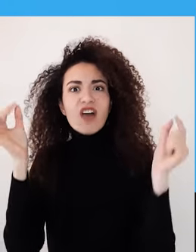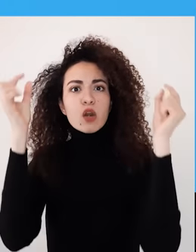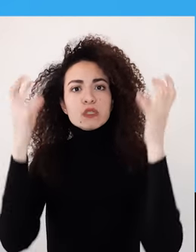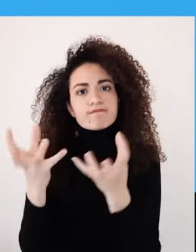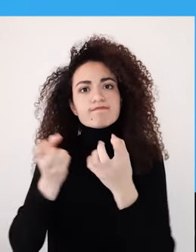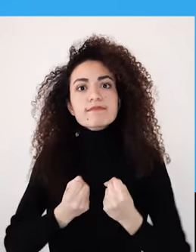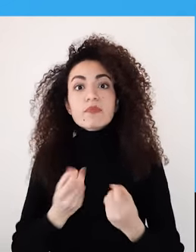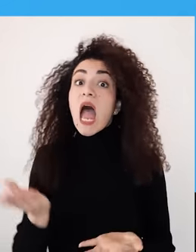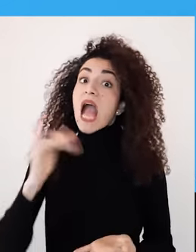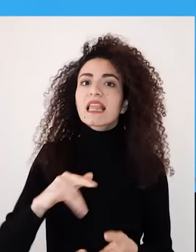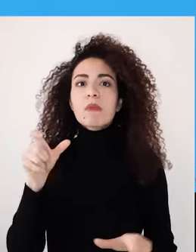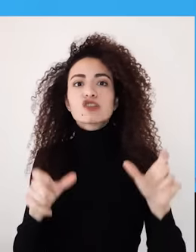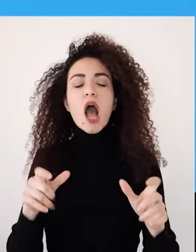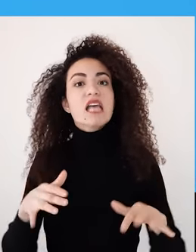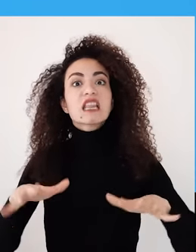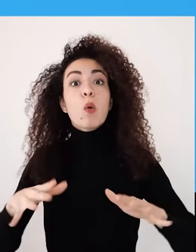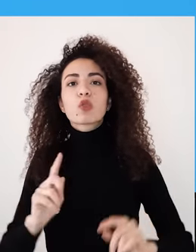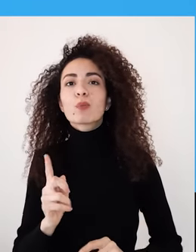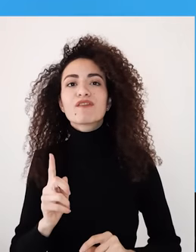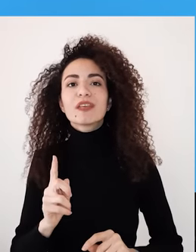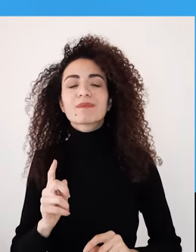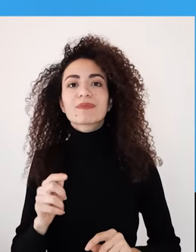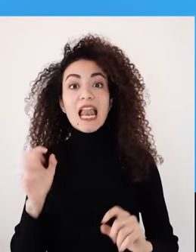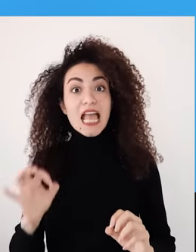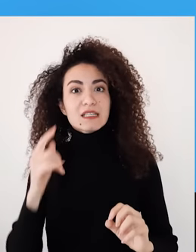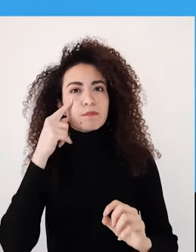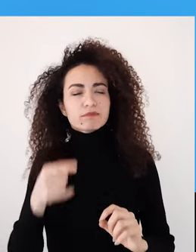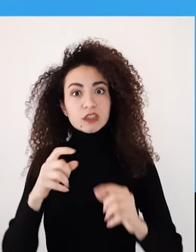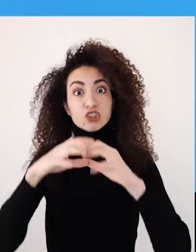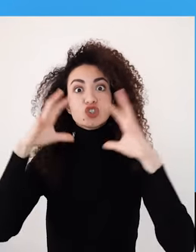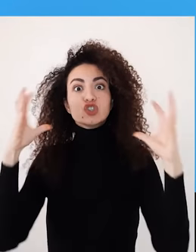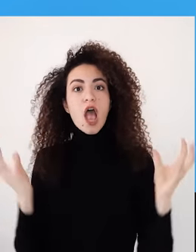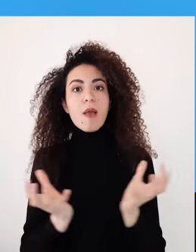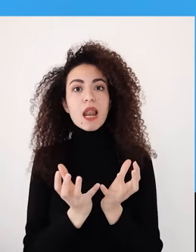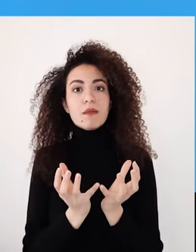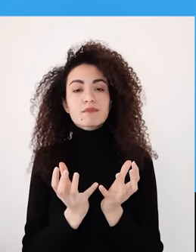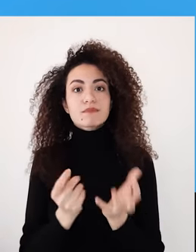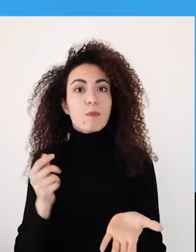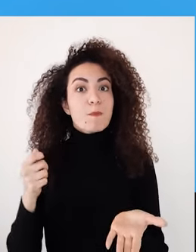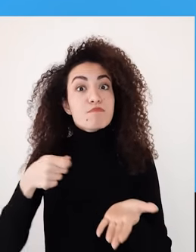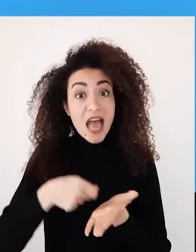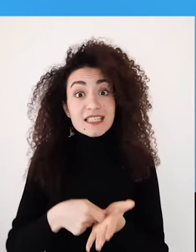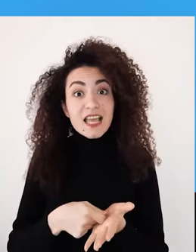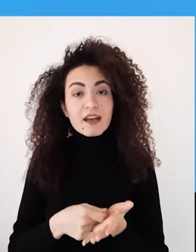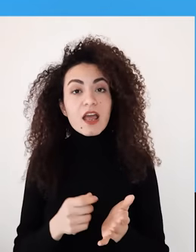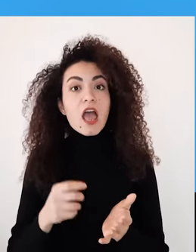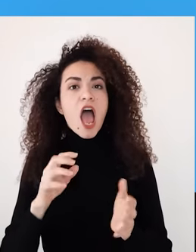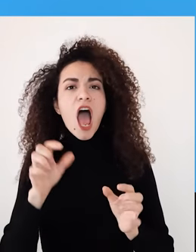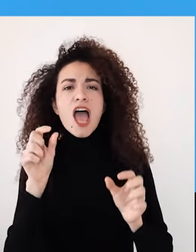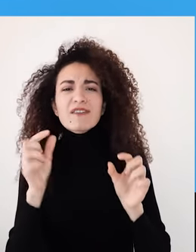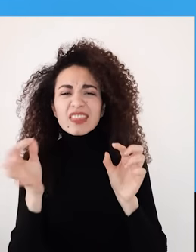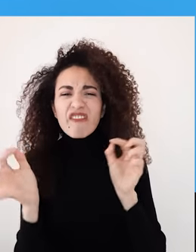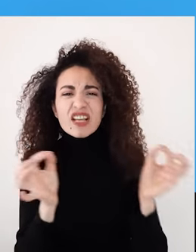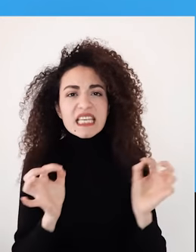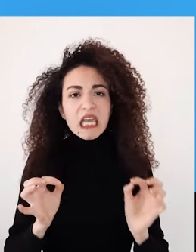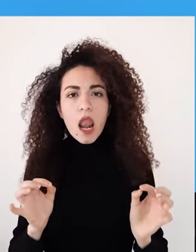تجزيء الواقع بيصب علينا رؤية أمران مهنان الصورة الشاملة كيف إنه أجزاء صغيرة يمكن إذا تنظمت دي